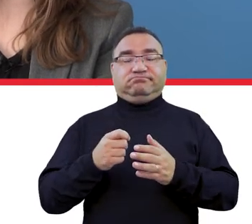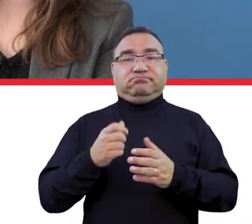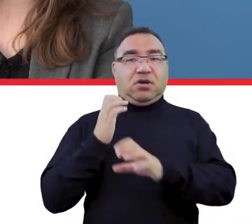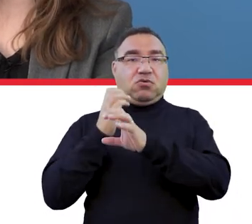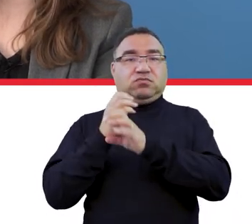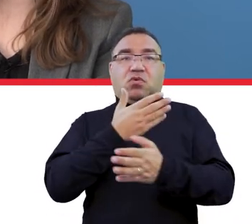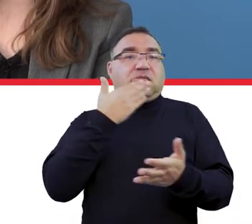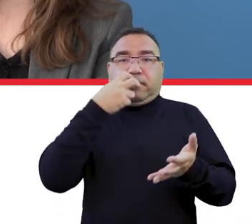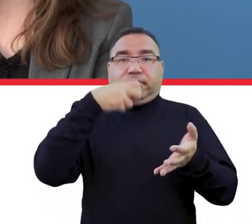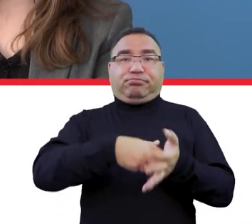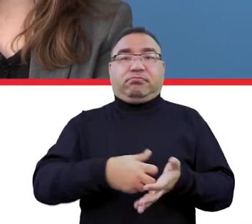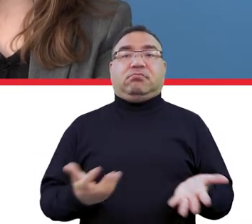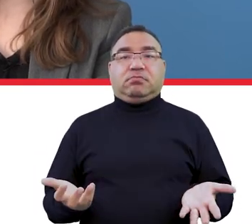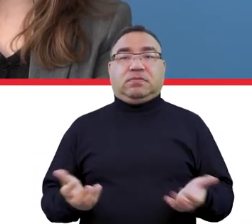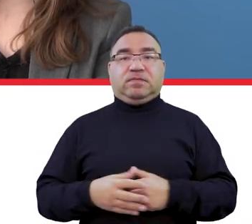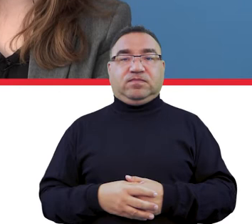poświadczenia zniżki studenckiej?